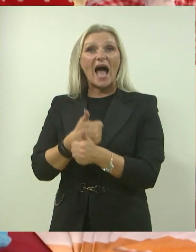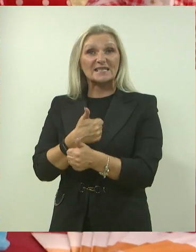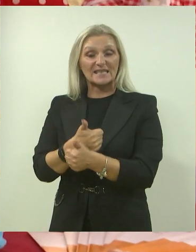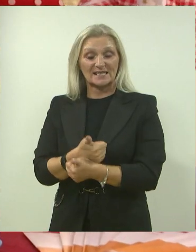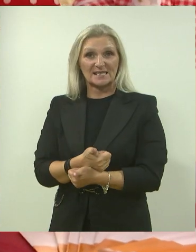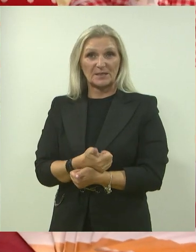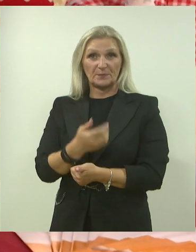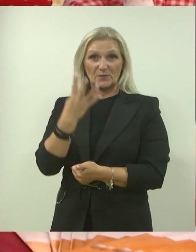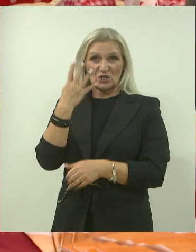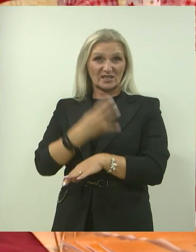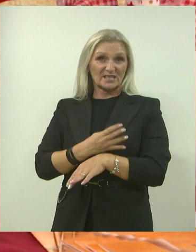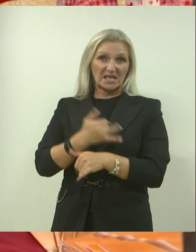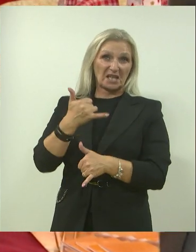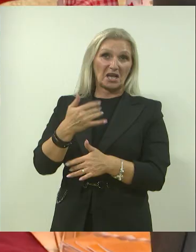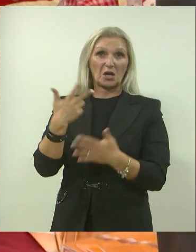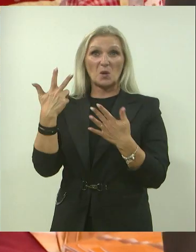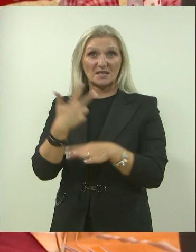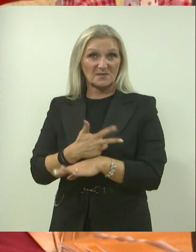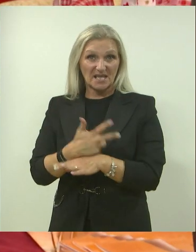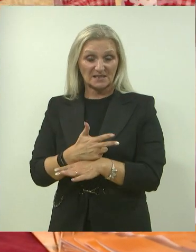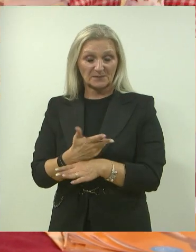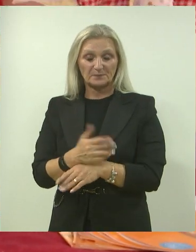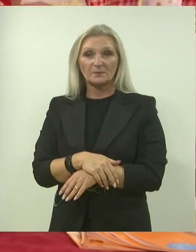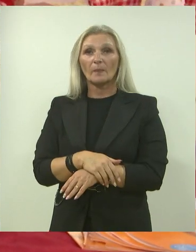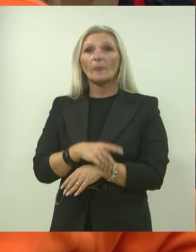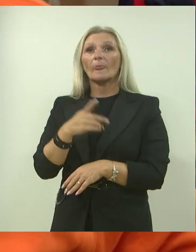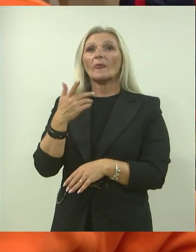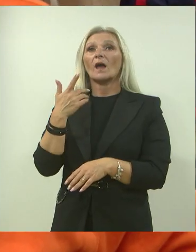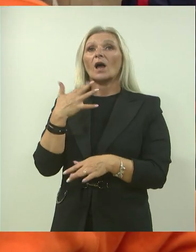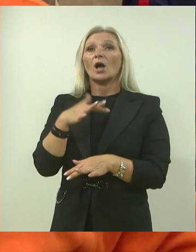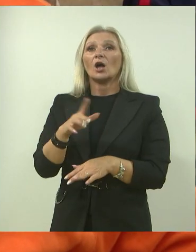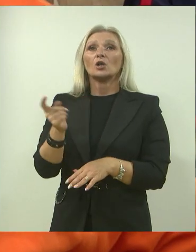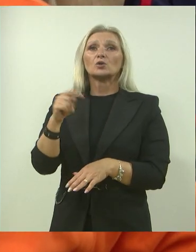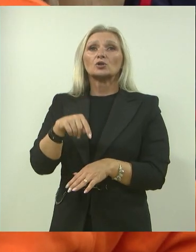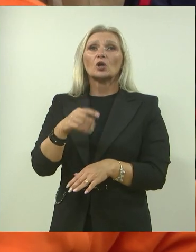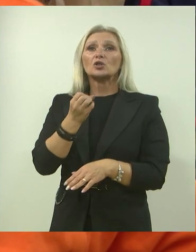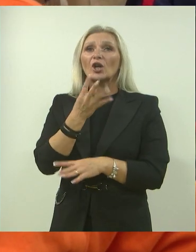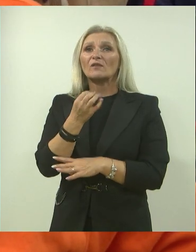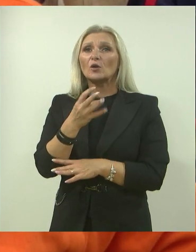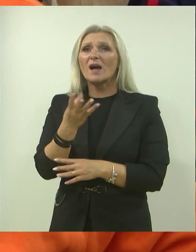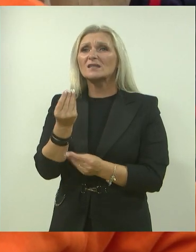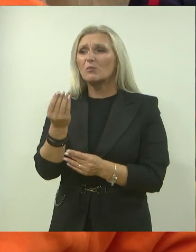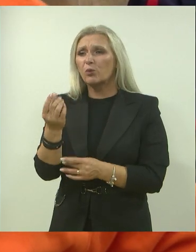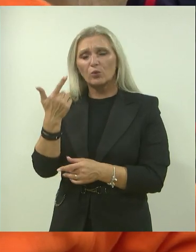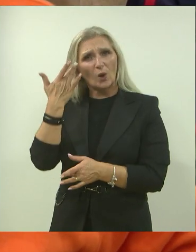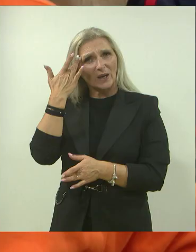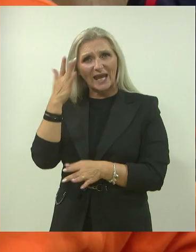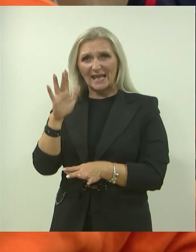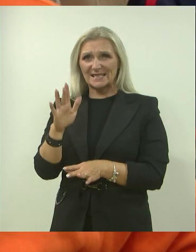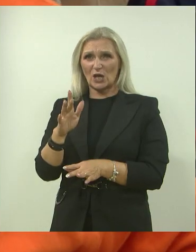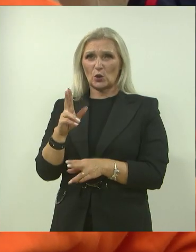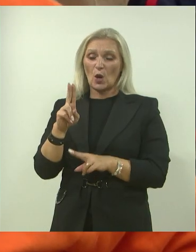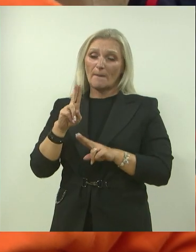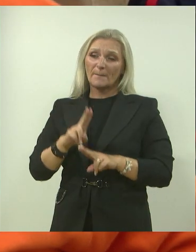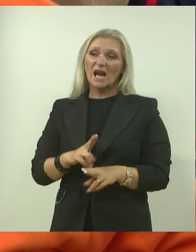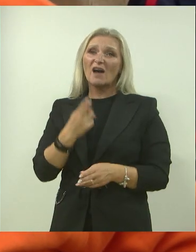asistencije, da li 4 sata ili 8 sati. Ljudi dođu, tu su nekak na iznad informacija, puno toga ne znaju. Ona prava